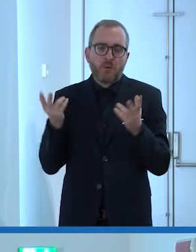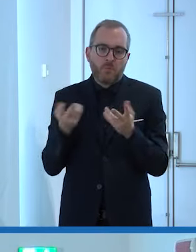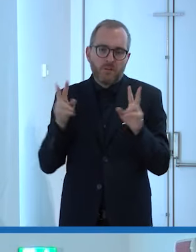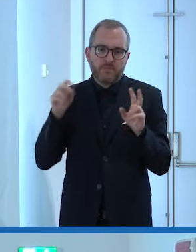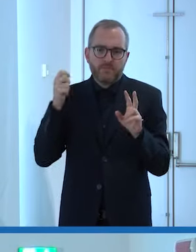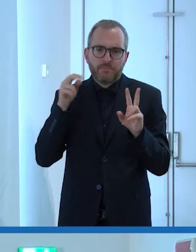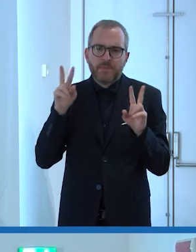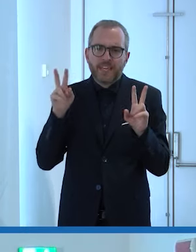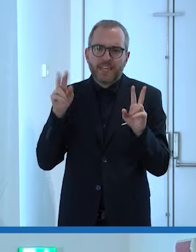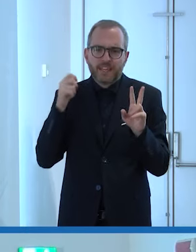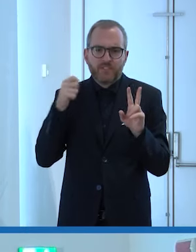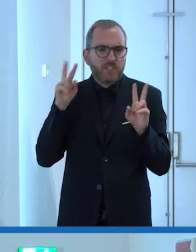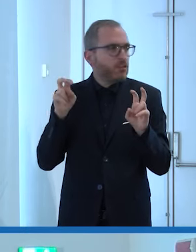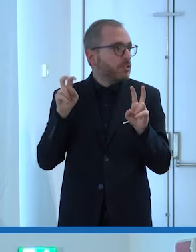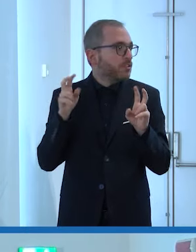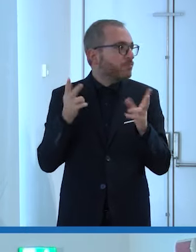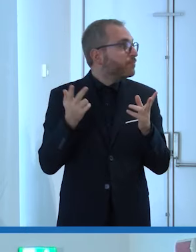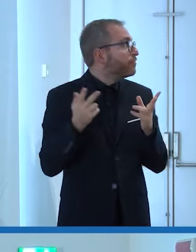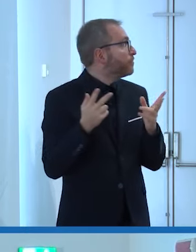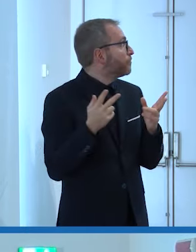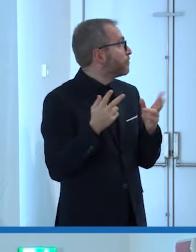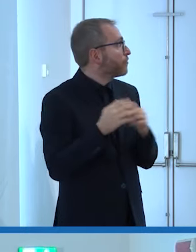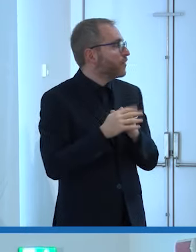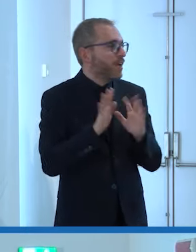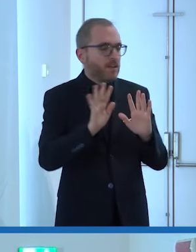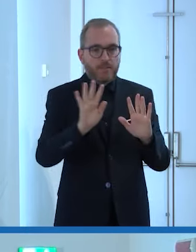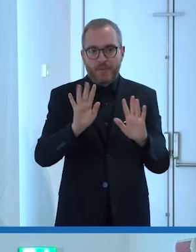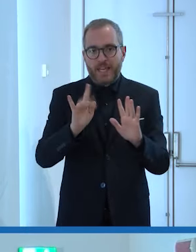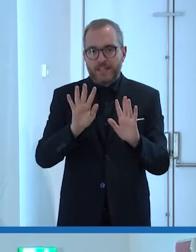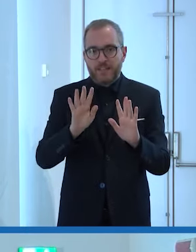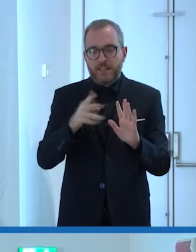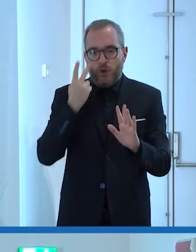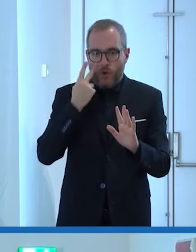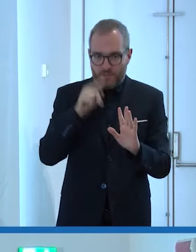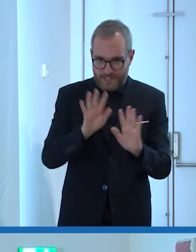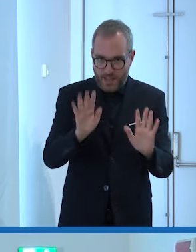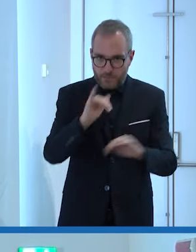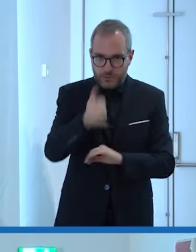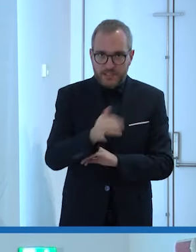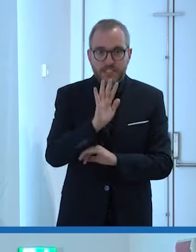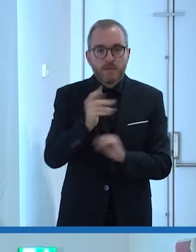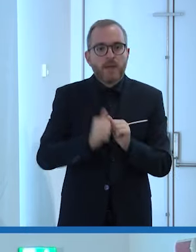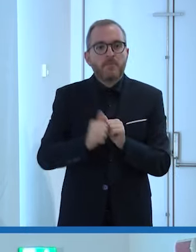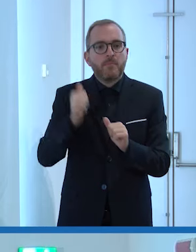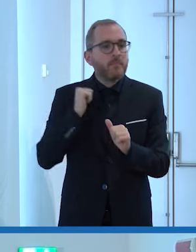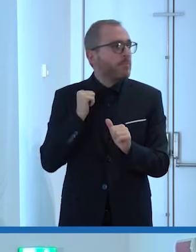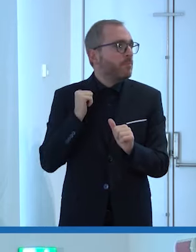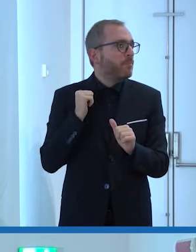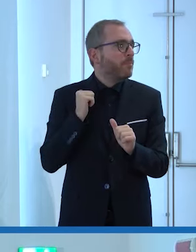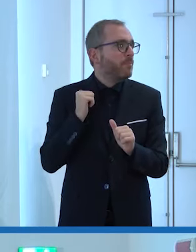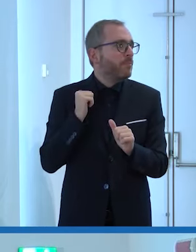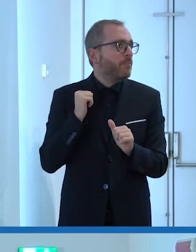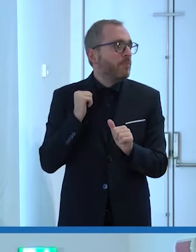Allora io magari prima di vederlo io do e leggo mettendomi